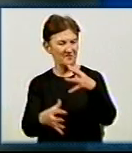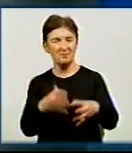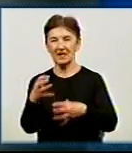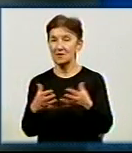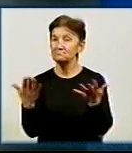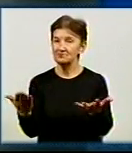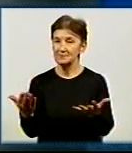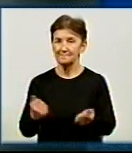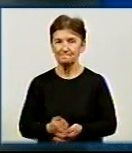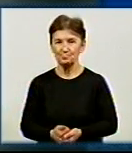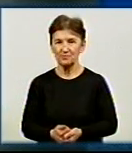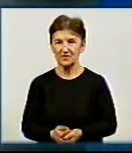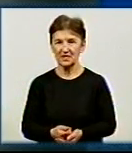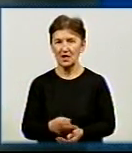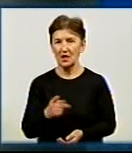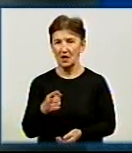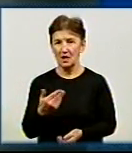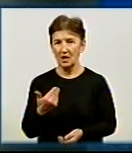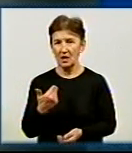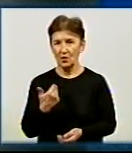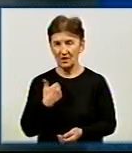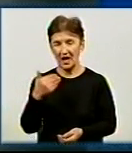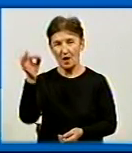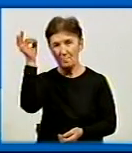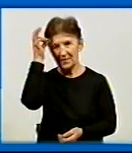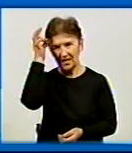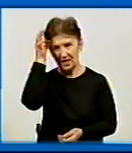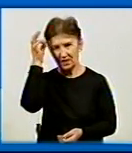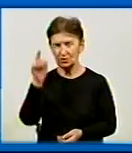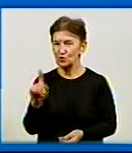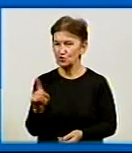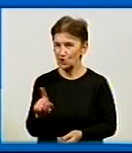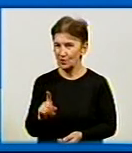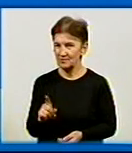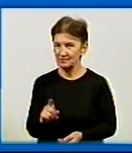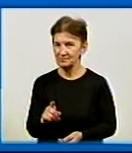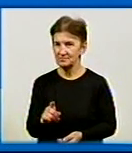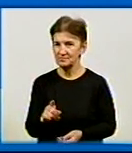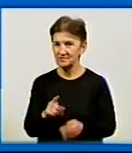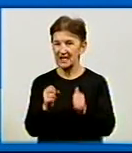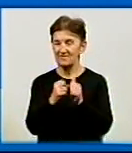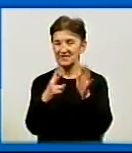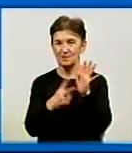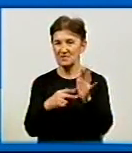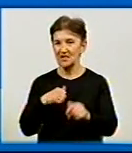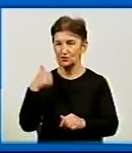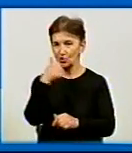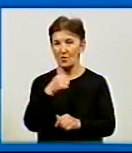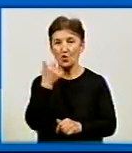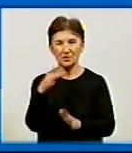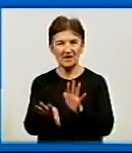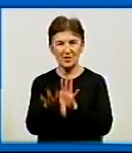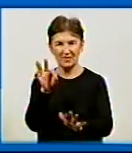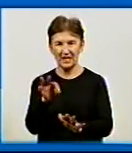Щодо того, хто зробив найбільший внесок, я пригадую, що у 17-му рокці, коли визначали кращих